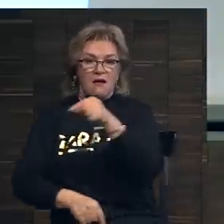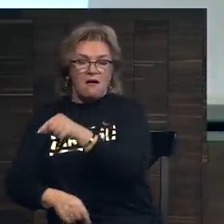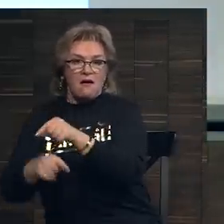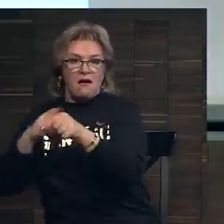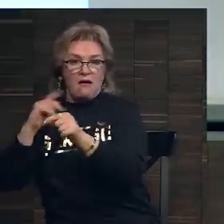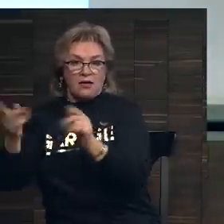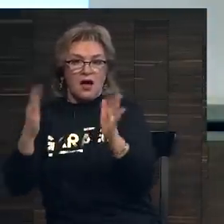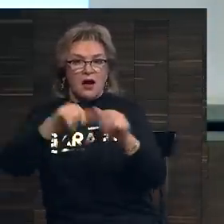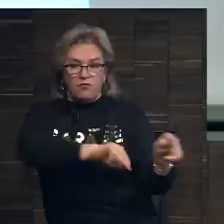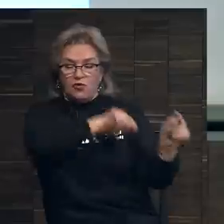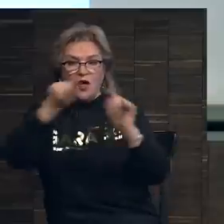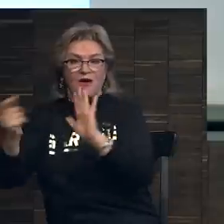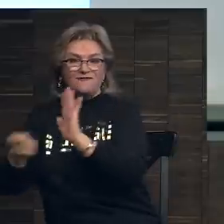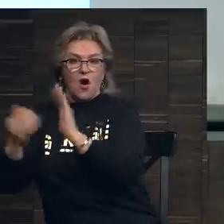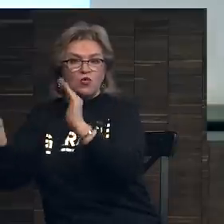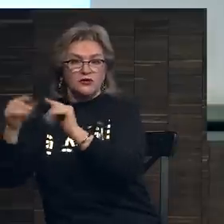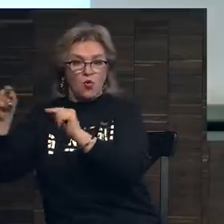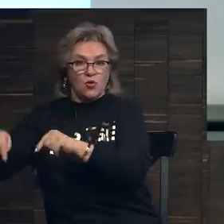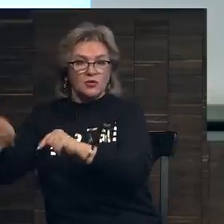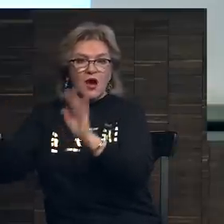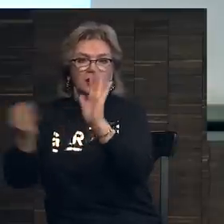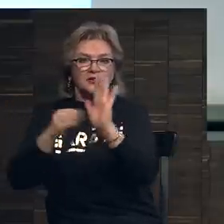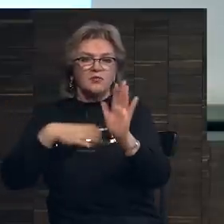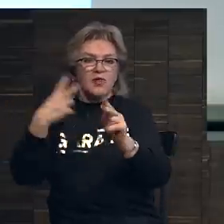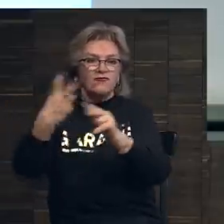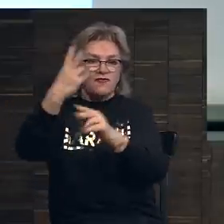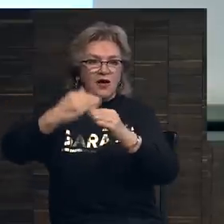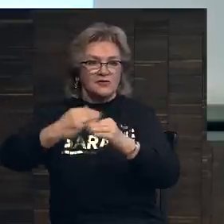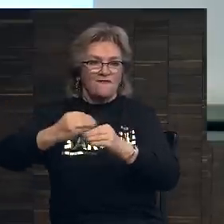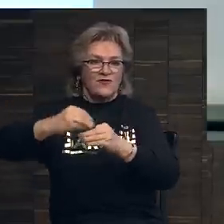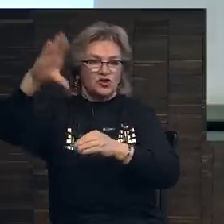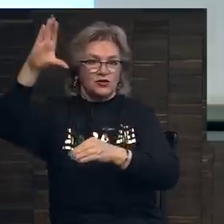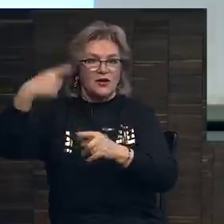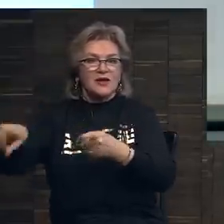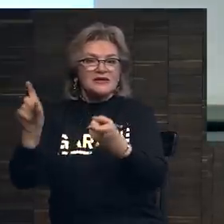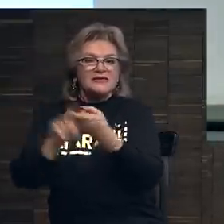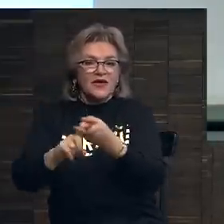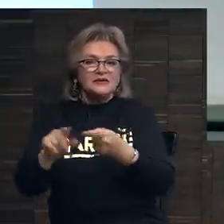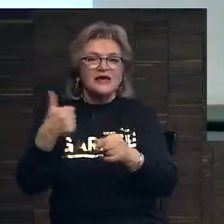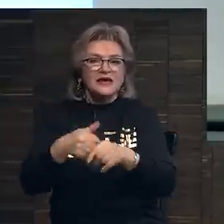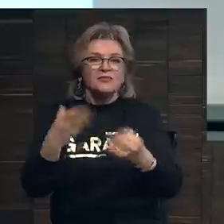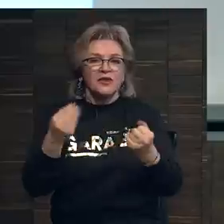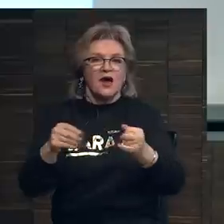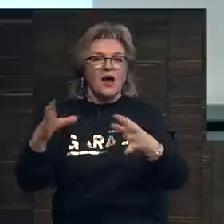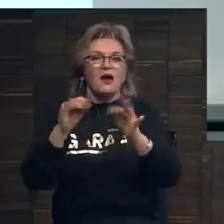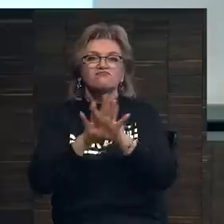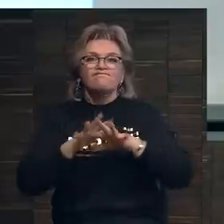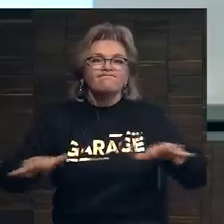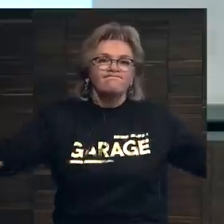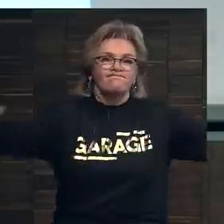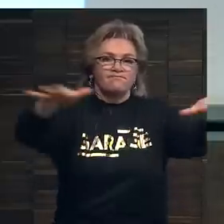Но когда эта работа отправилась на аукцион, оценка была в два раза выше. Это связано именно с охватом аукциона.